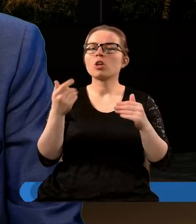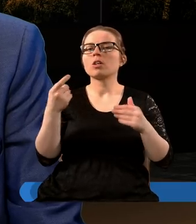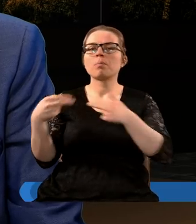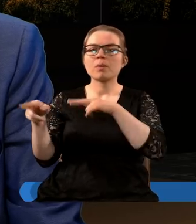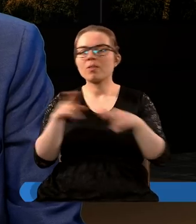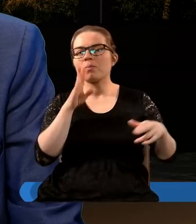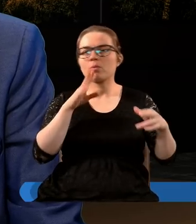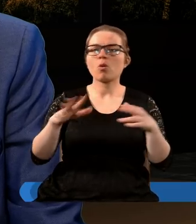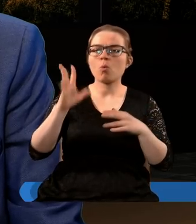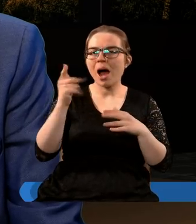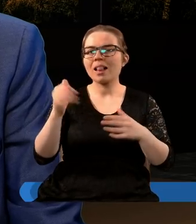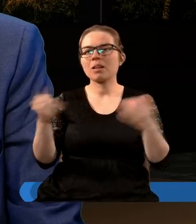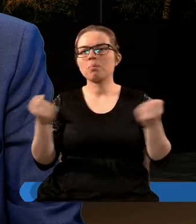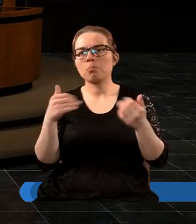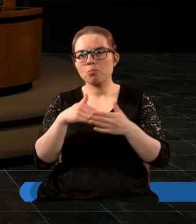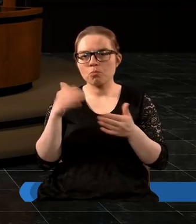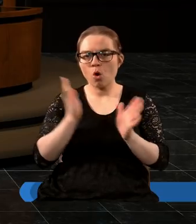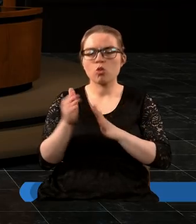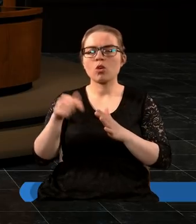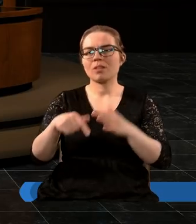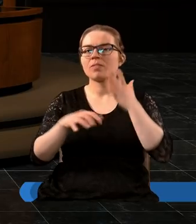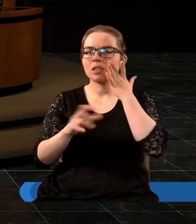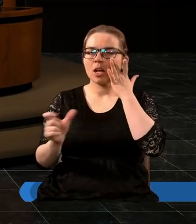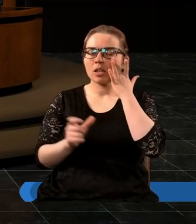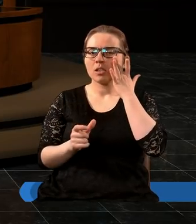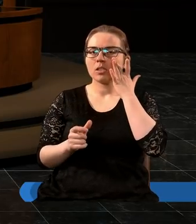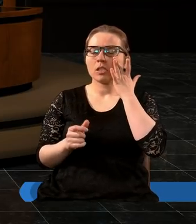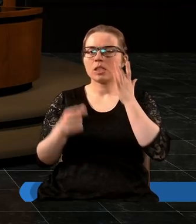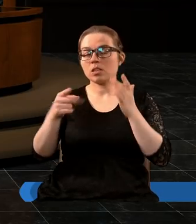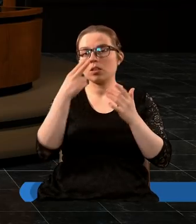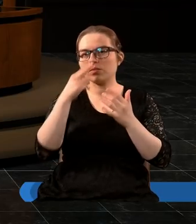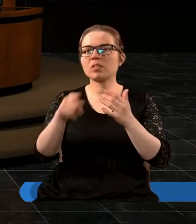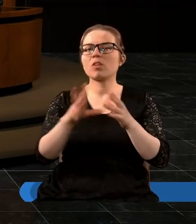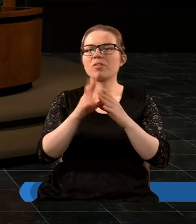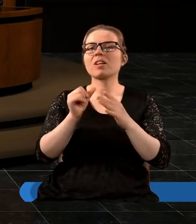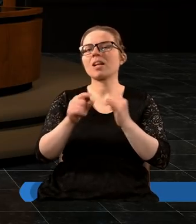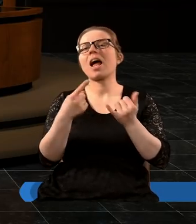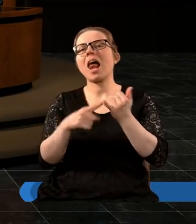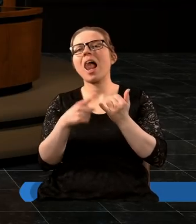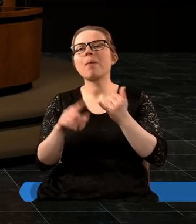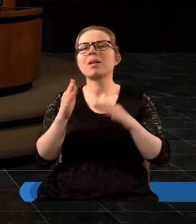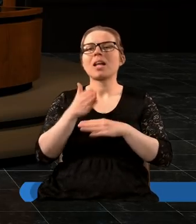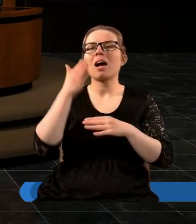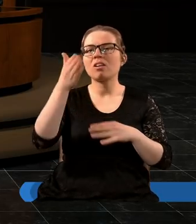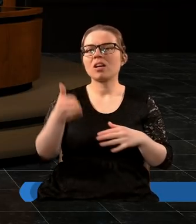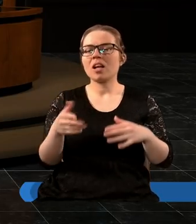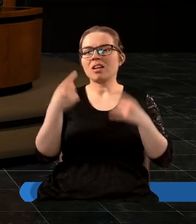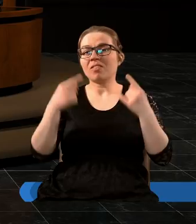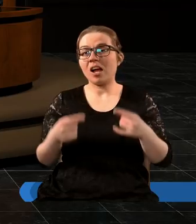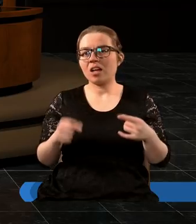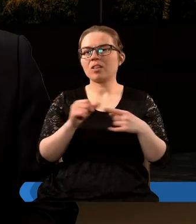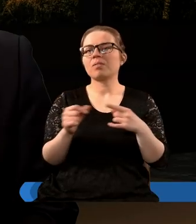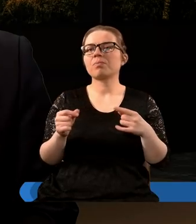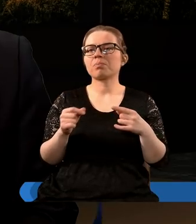przywrócić ład i porządek i ten właśnie element nadziei w tym wszystkim bo tu w 14 w wierszu